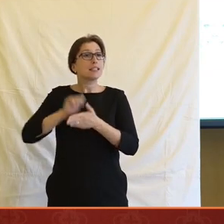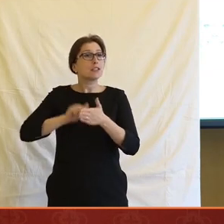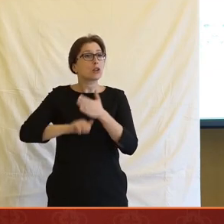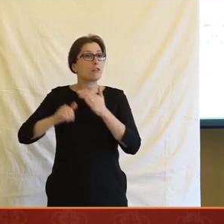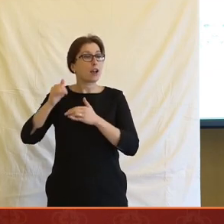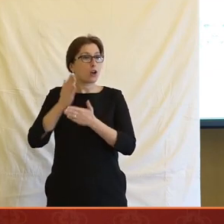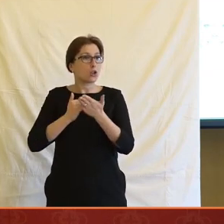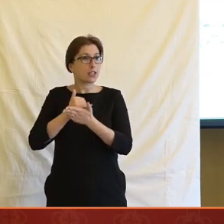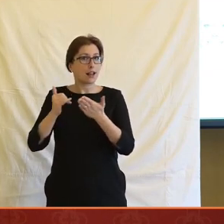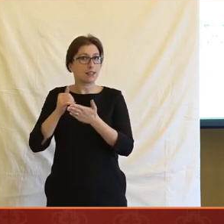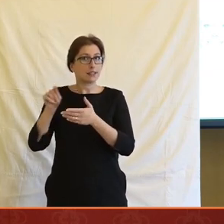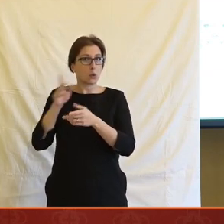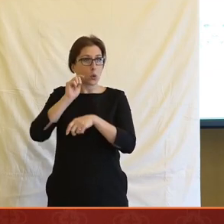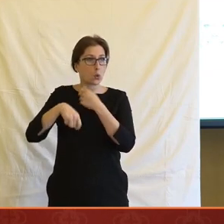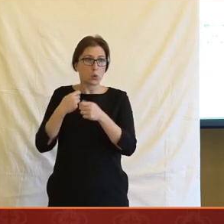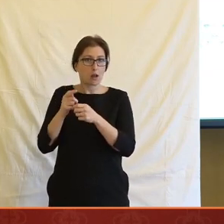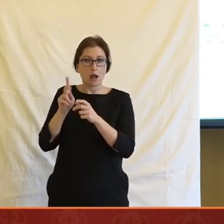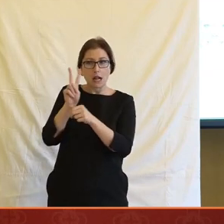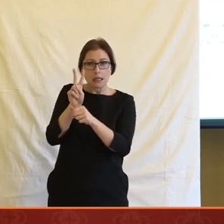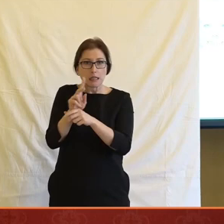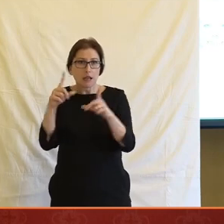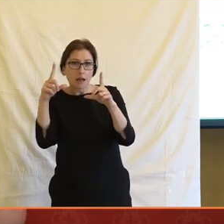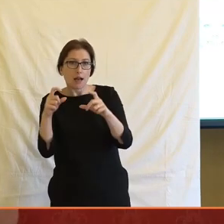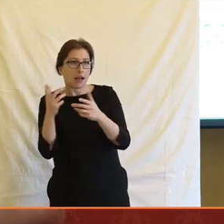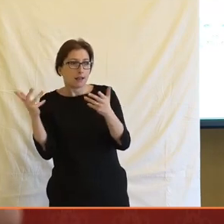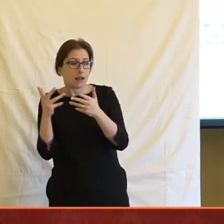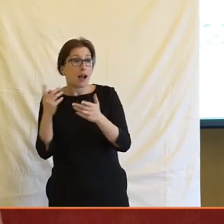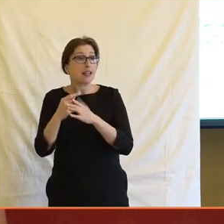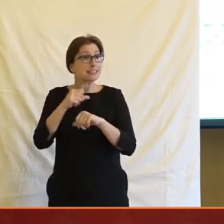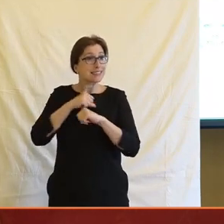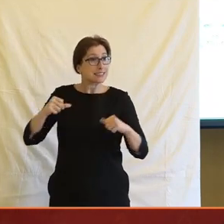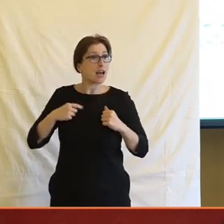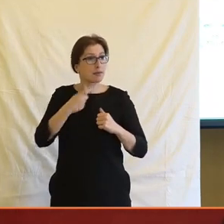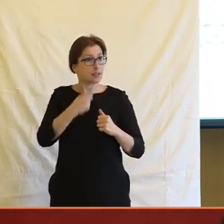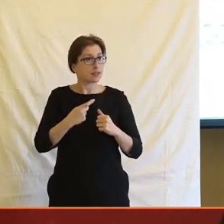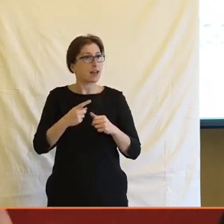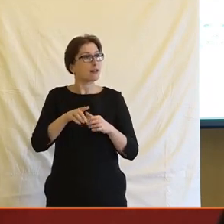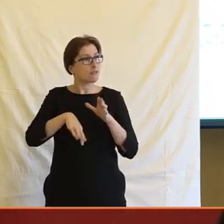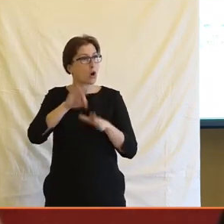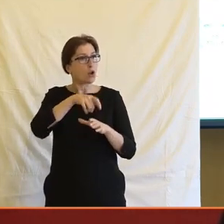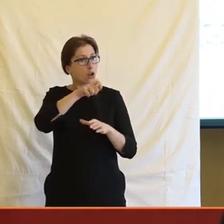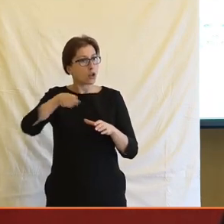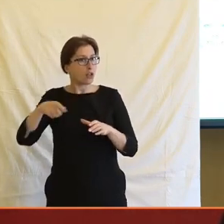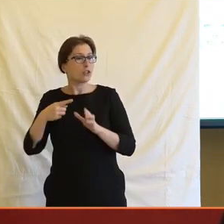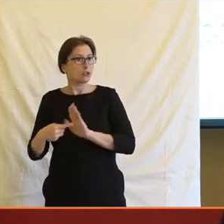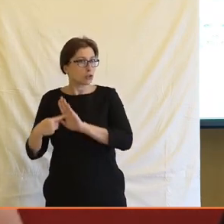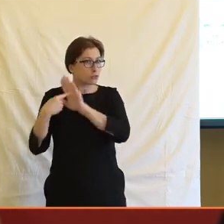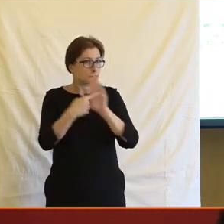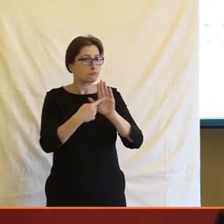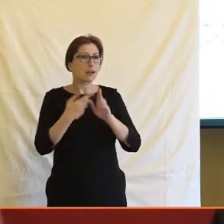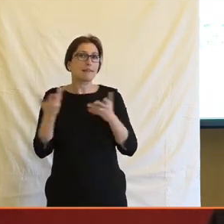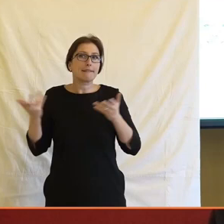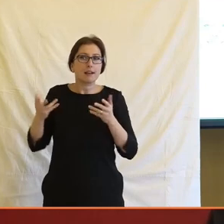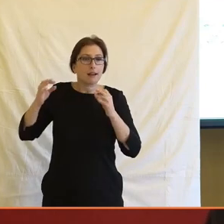oddělení by mu tady to jako zajistilo, že se to nestane, tak tím, že on jako komunikuje s těmi svými voliči napřímo, protože to zase má nějaké výhody, je tam